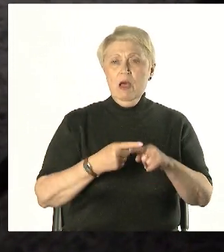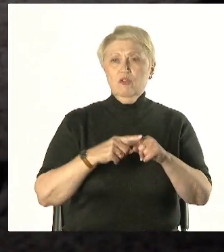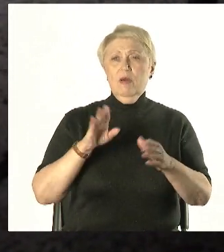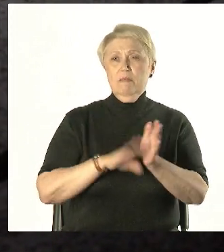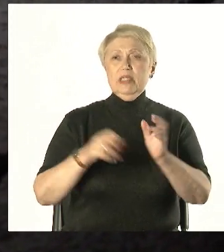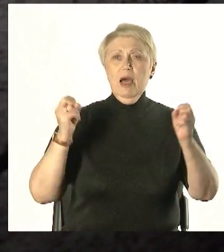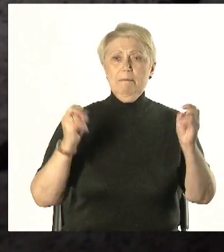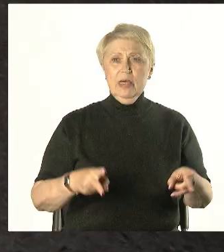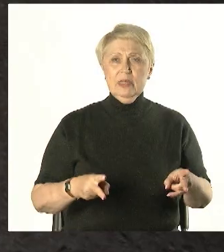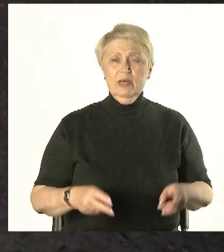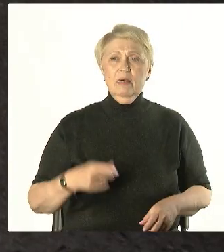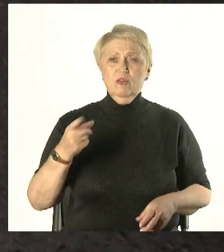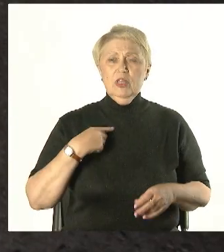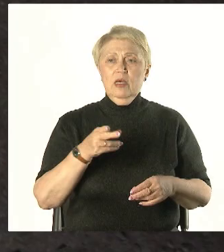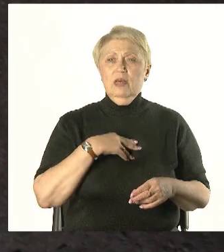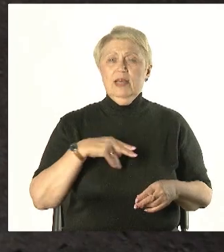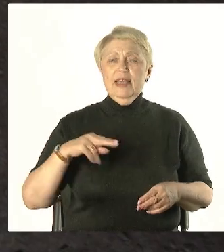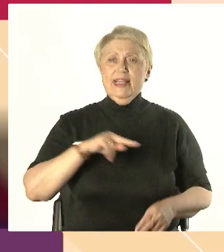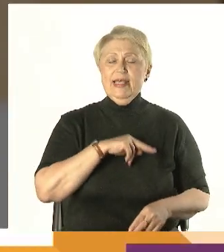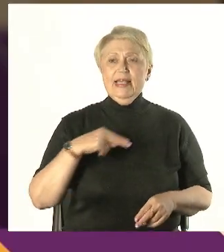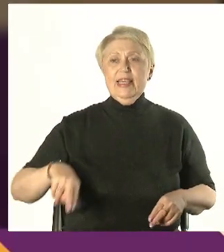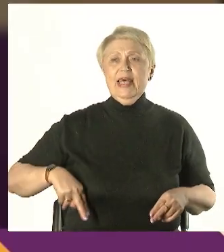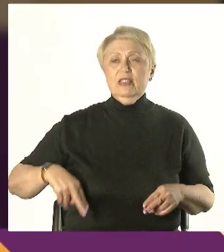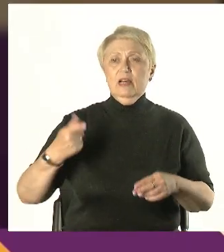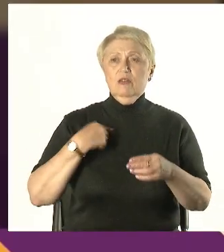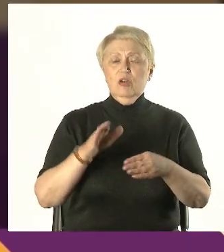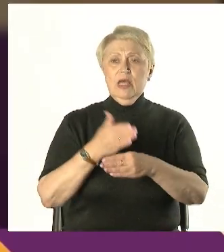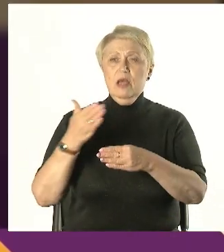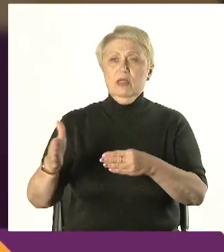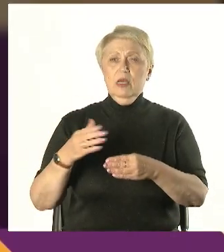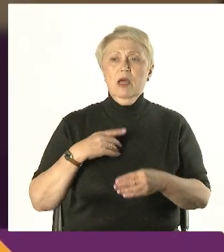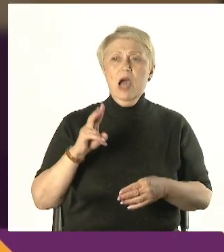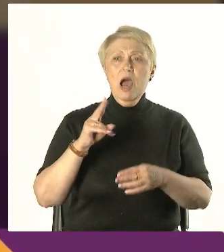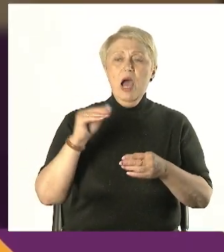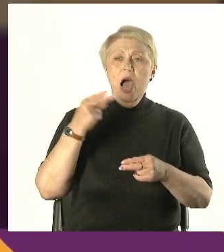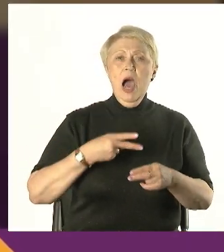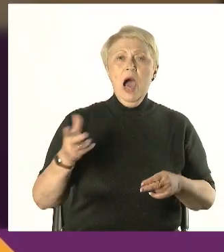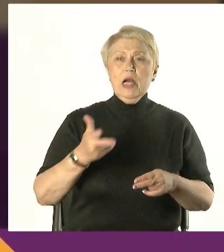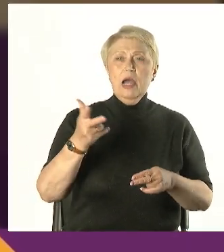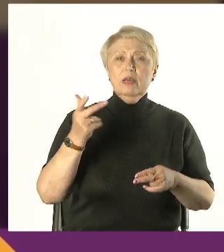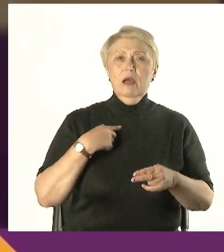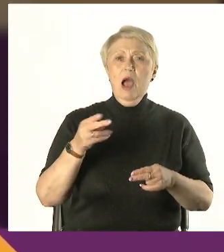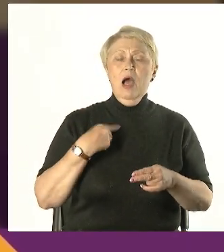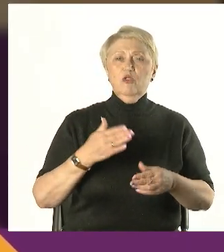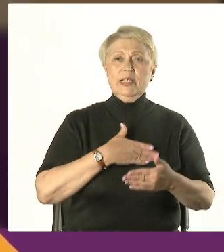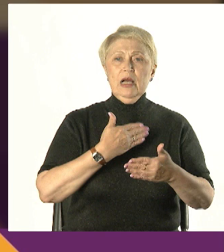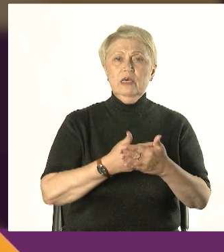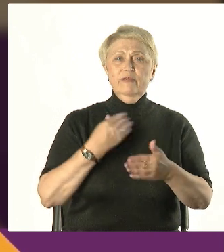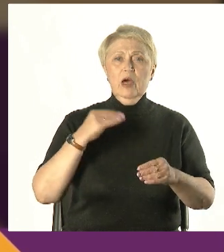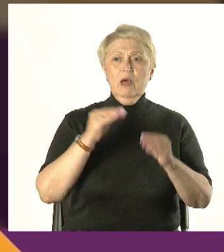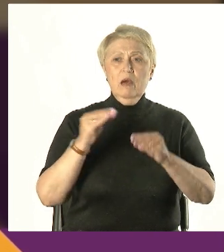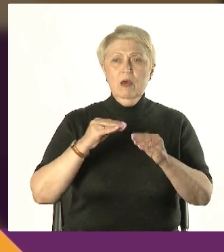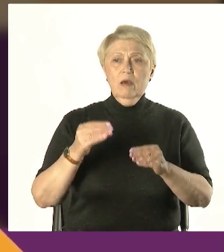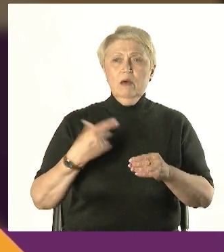излучения директор отделяет пять слоев защиты. Радиоактивное вещество упаковано как матрешка. Сначала его родная упаковка.